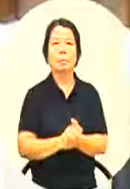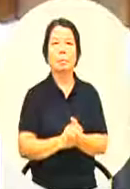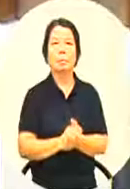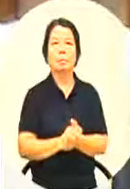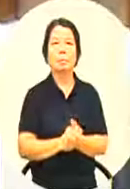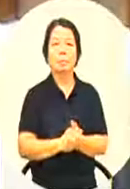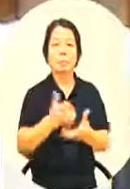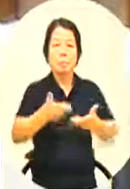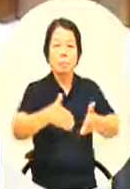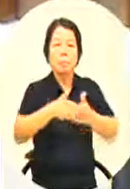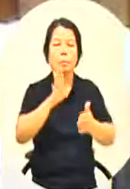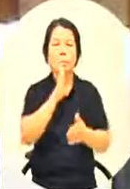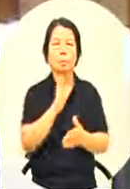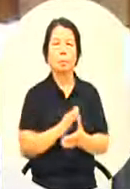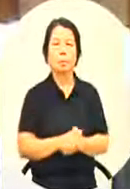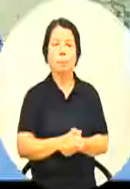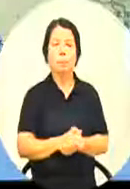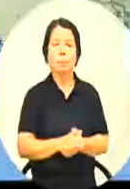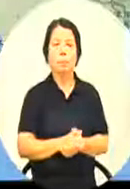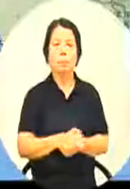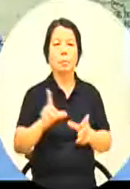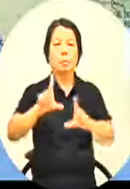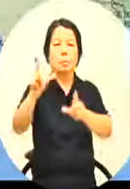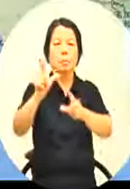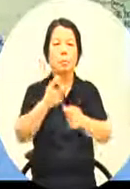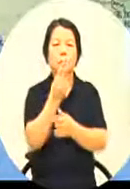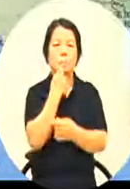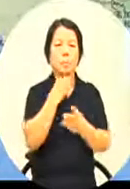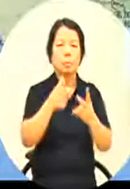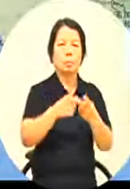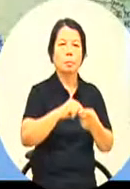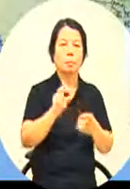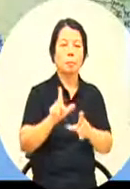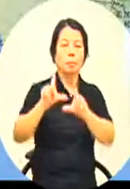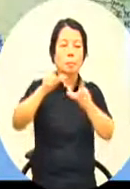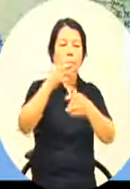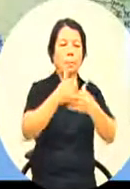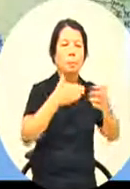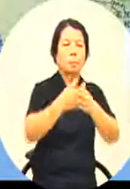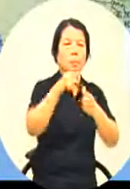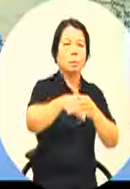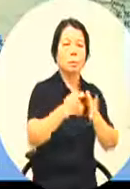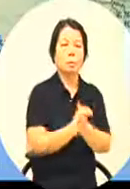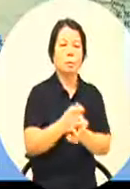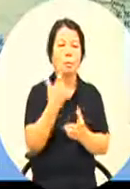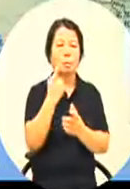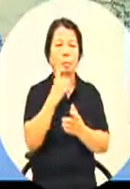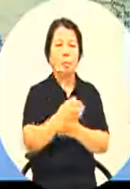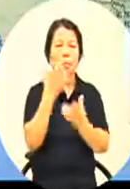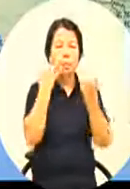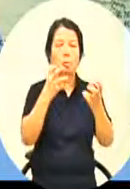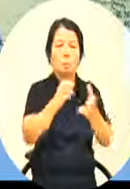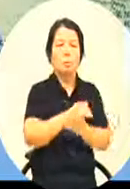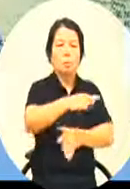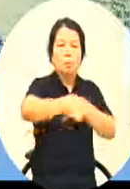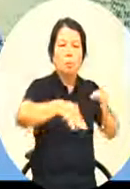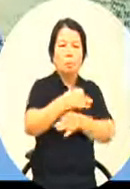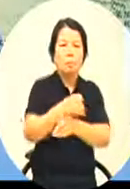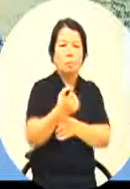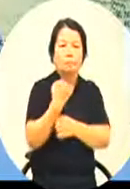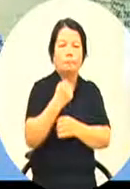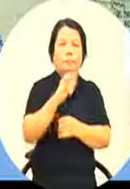重点就是在于东亚东协跟南亚有非常惊人的经济实力